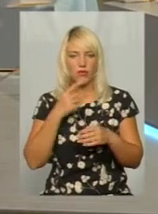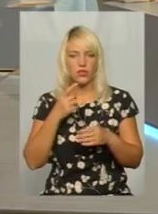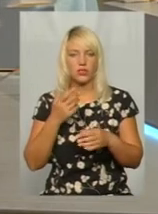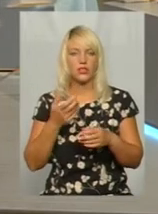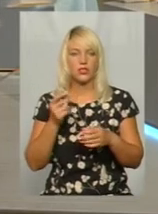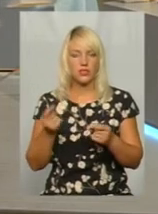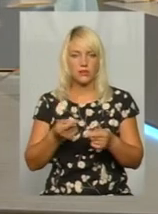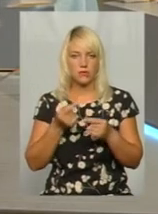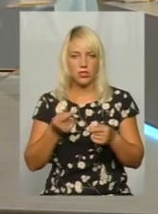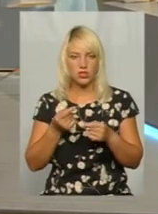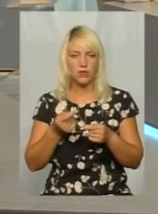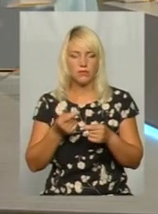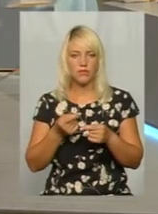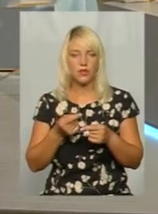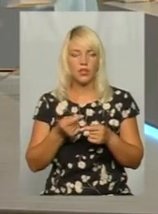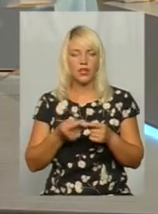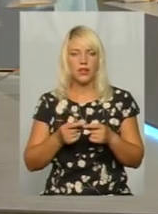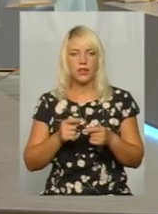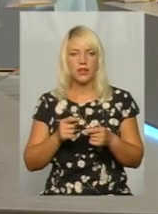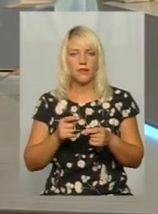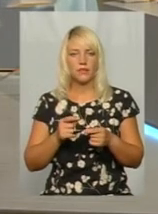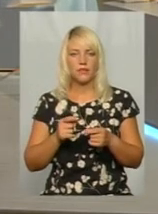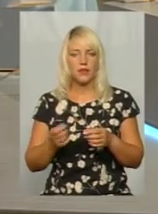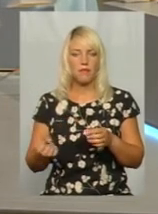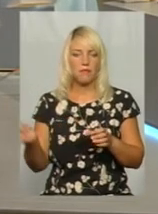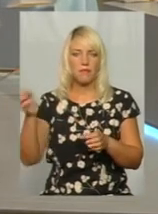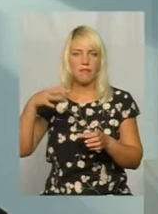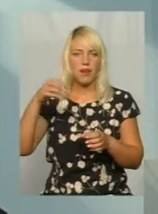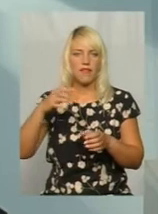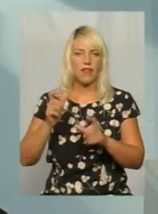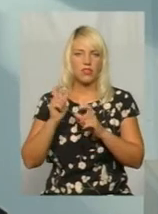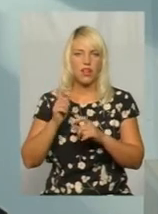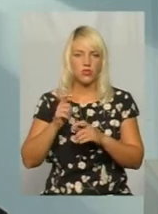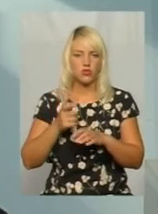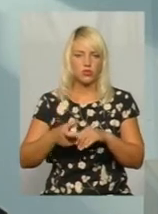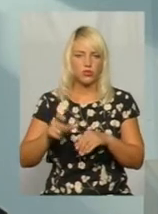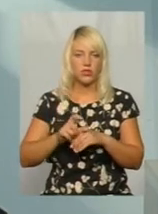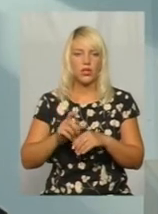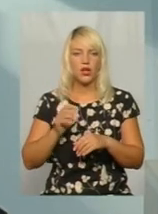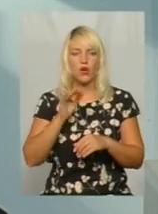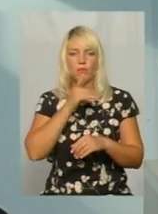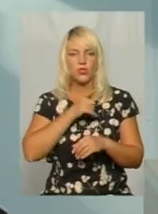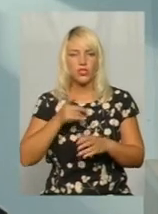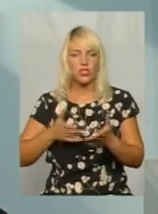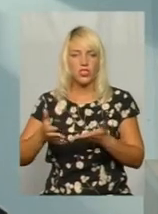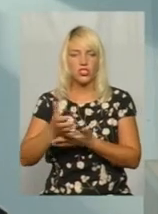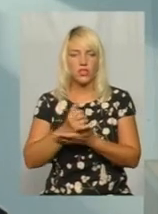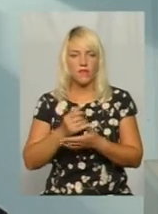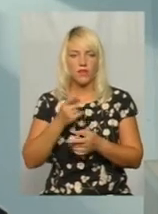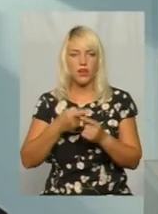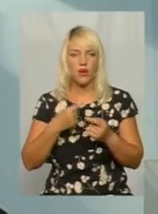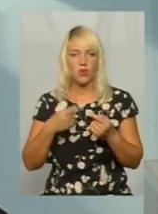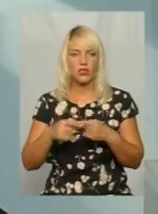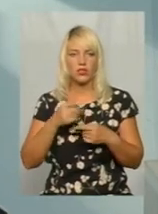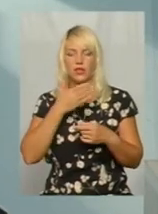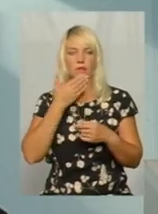з біжжям, як правило, перевантажують саме в жнева. Порешті, вантажів, скажімо так,